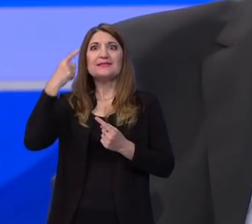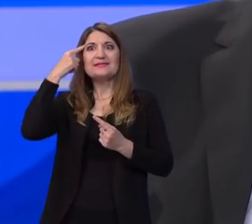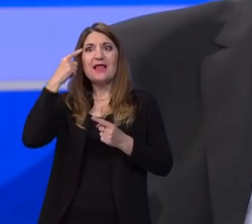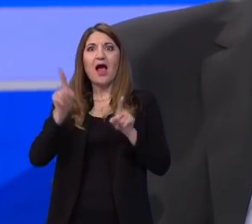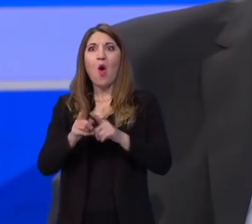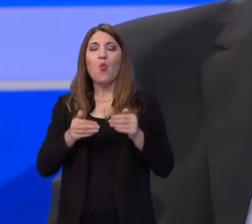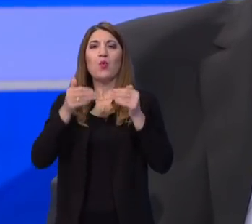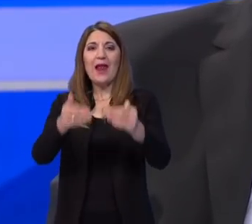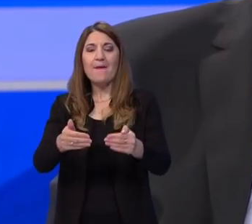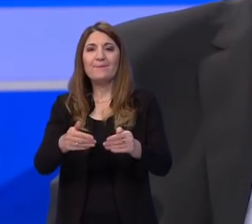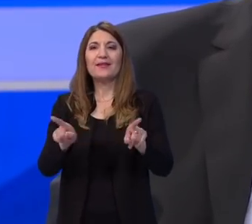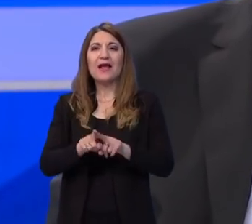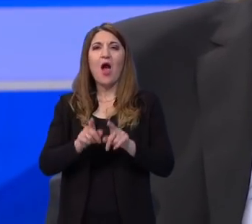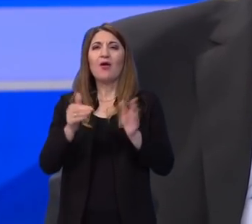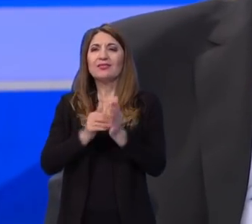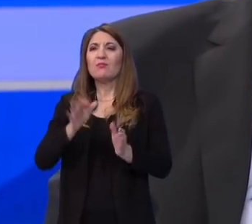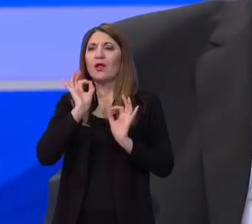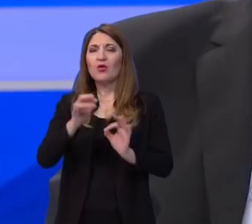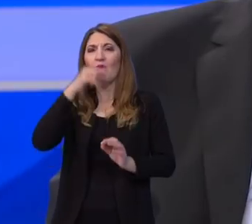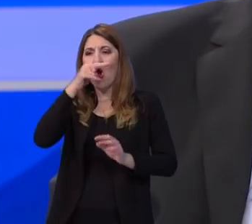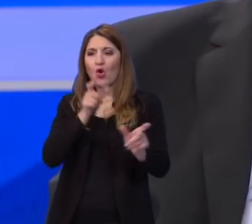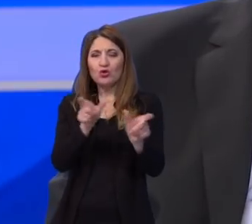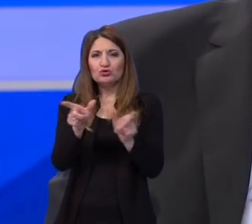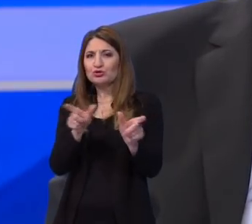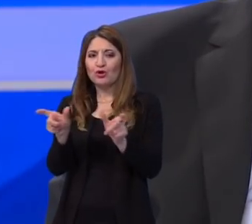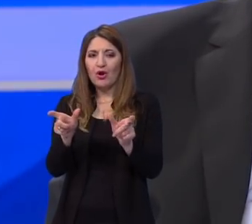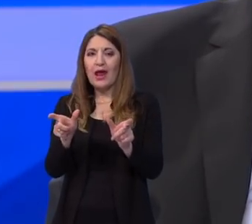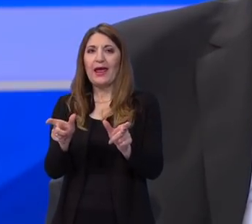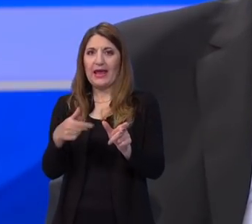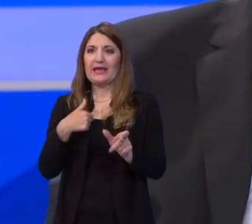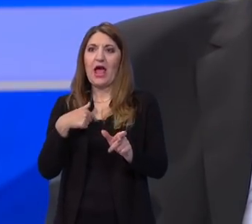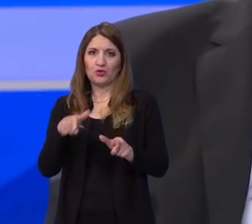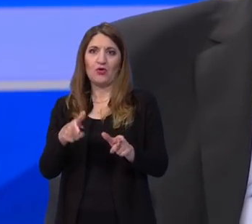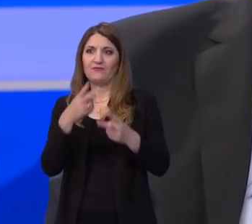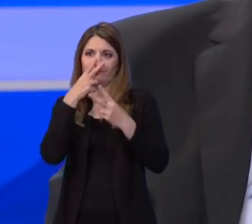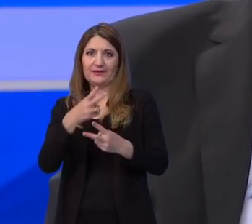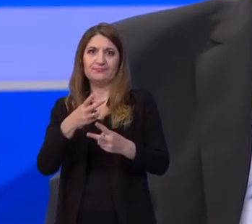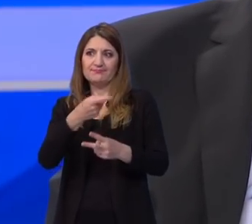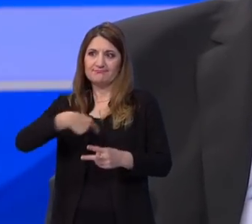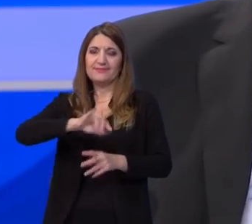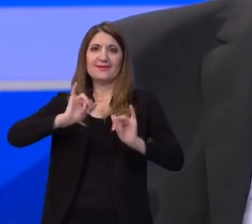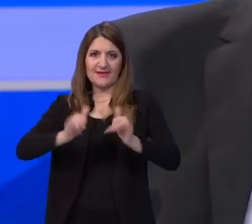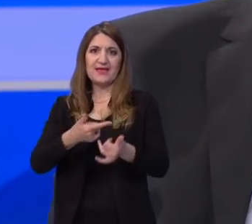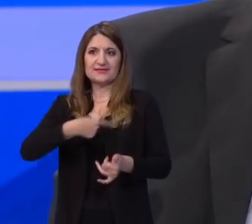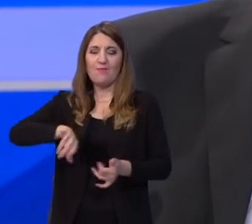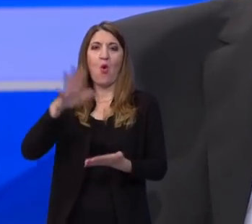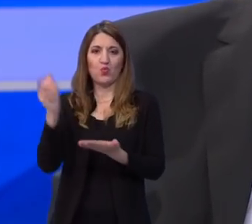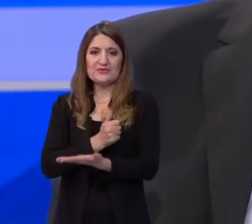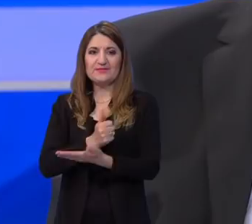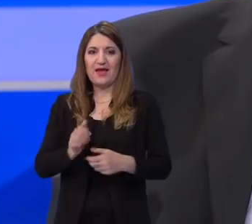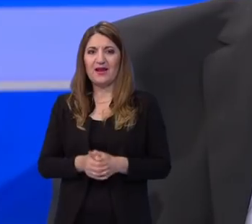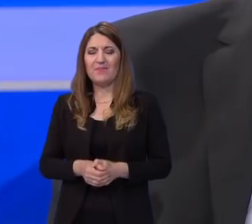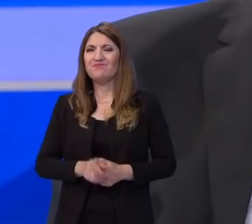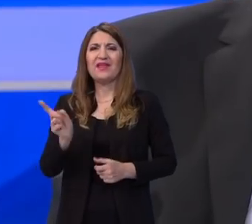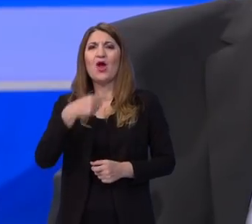koliko god moguće stvar držati pod kontrolom i mislim da smo to poprlično uspjeli. Vi neću ponavljati